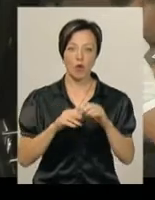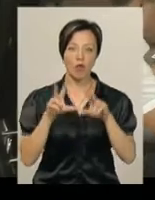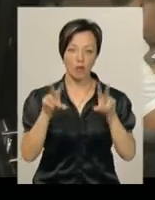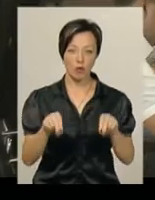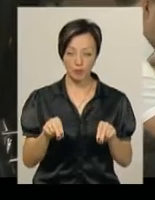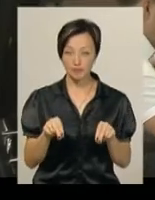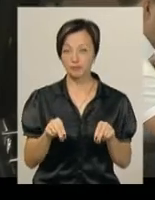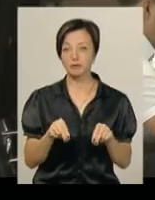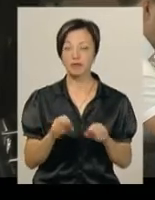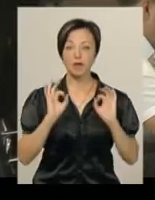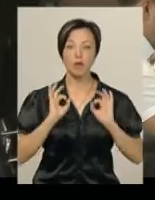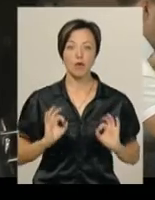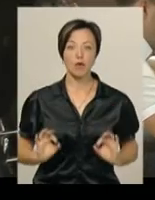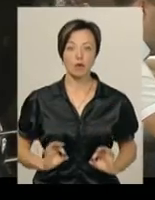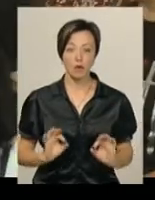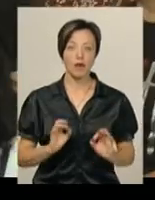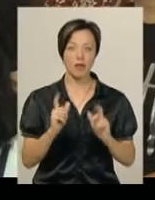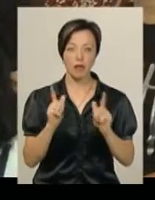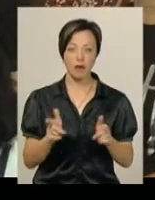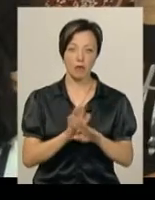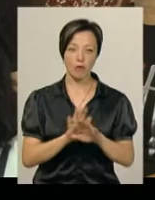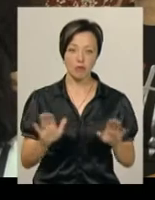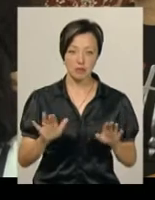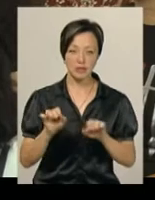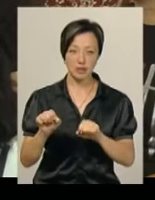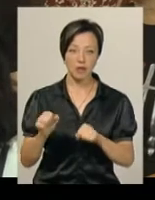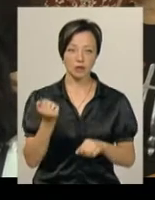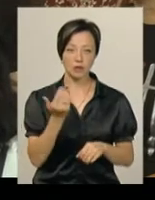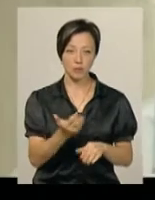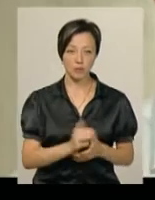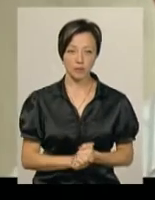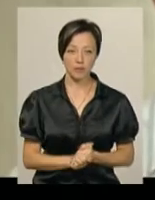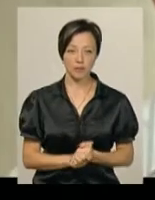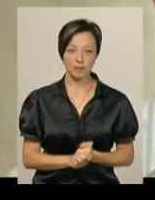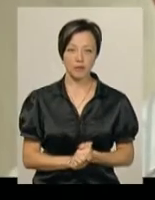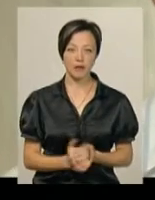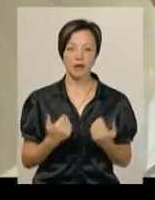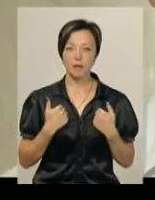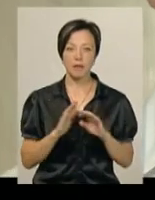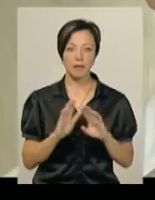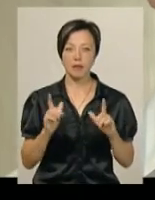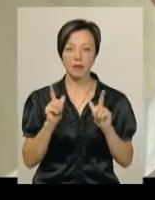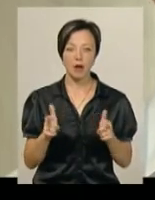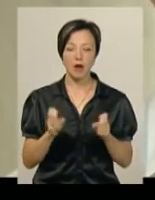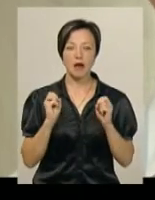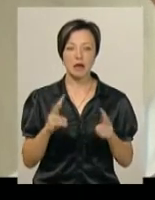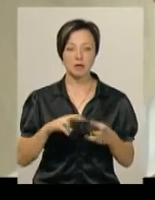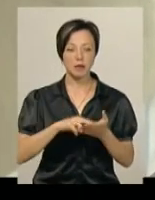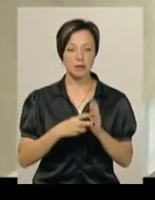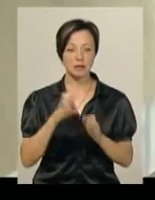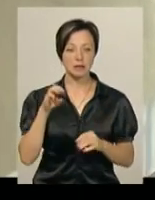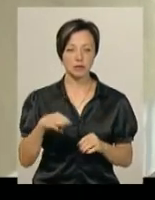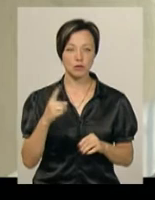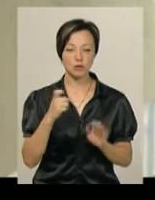Прокурор обласної прокуратури Віктор Арсенюк не погоджується із захисником Романа Миколаєва. Не погоджуємося в зв'язку із тим, що ризики передбачення статей